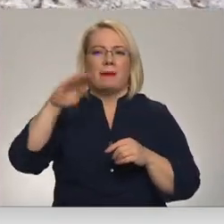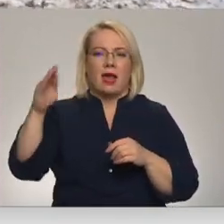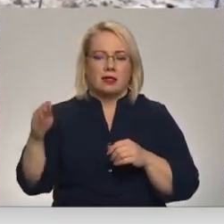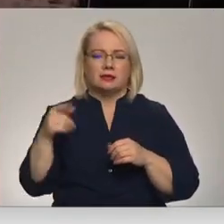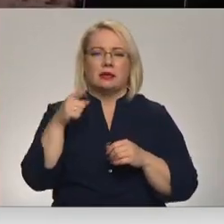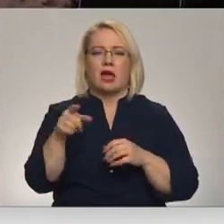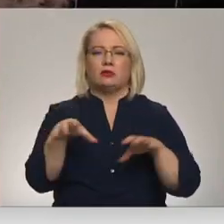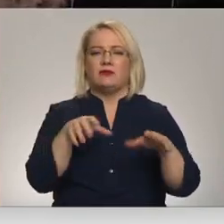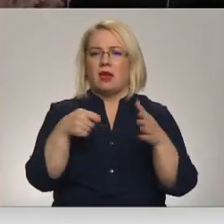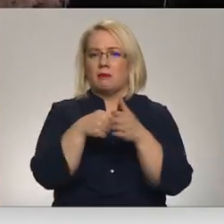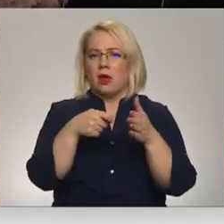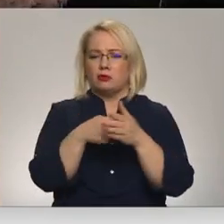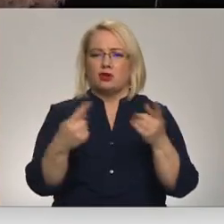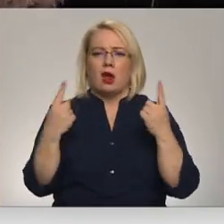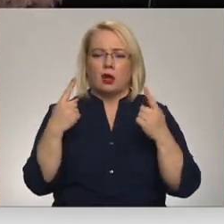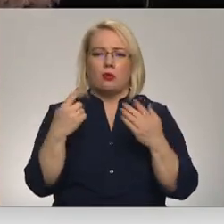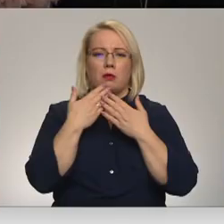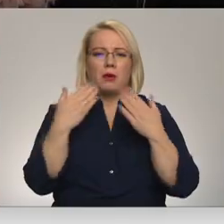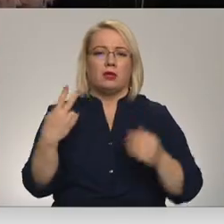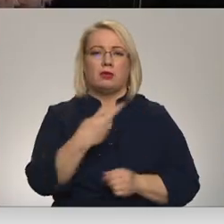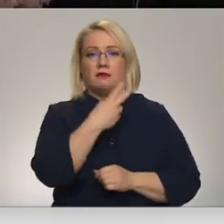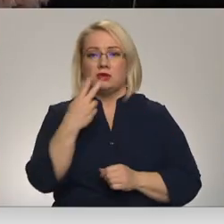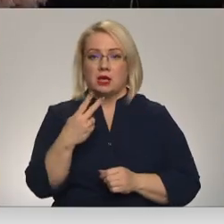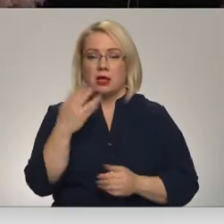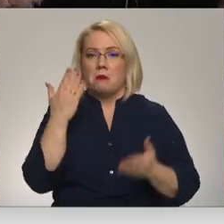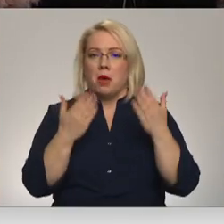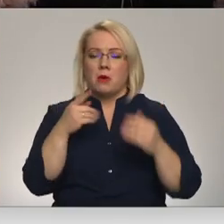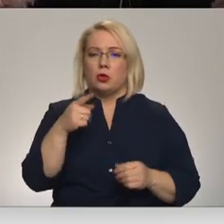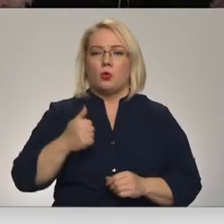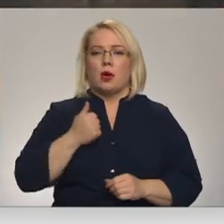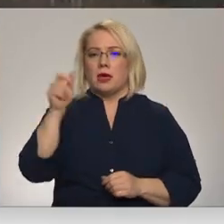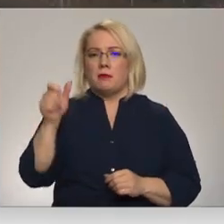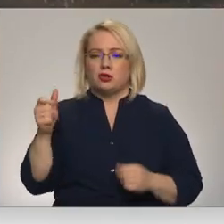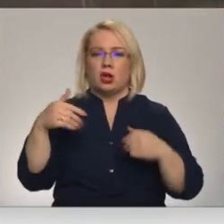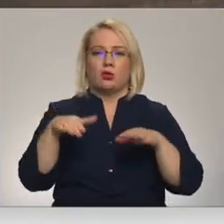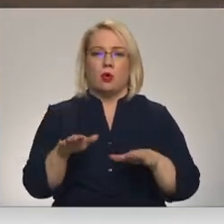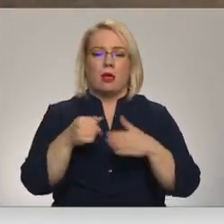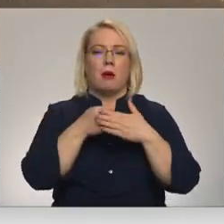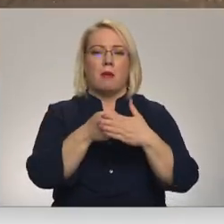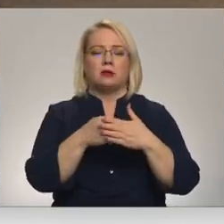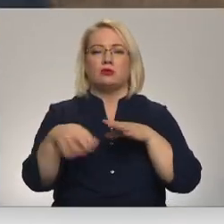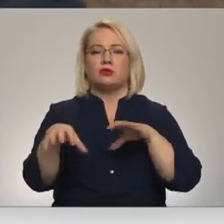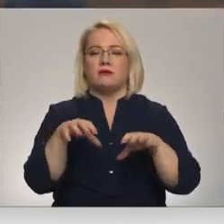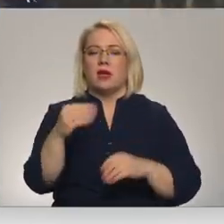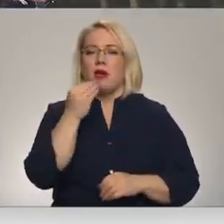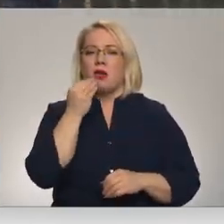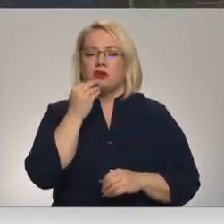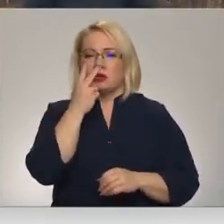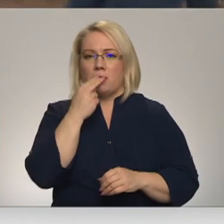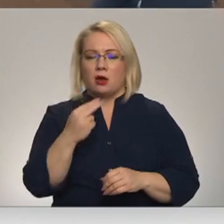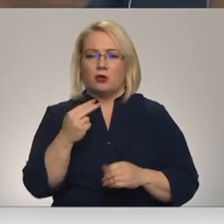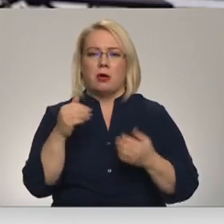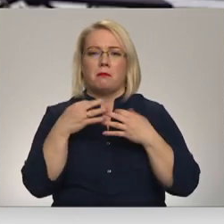piebarošana ir aktuāla pēdējos divus gadus. Izmēģināt to īpašnieki nolēma, balstoties uz dzīvnieku ešanas paredumiem